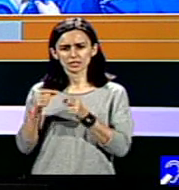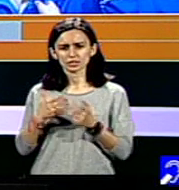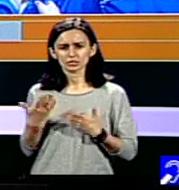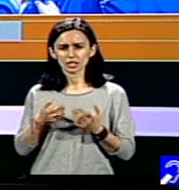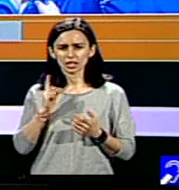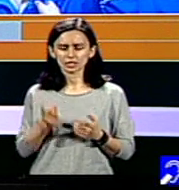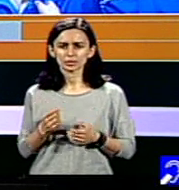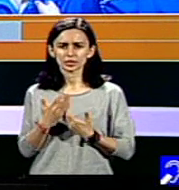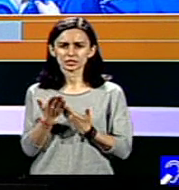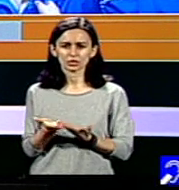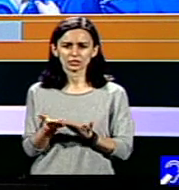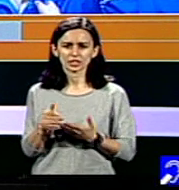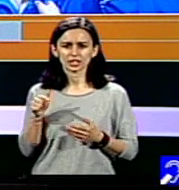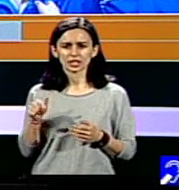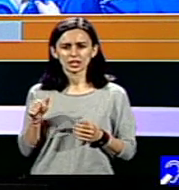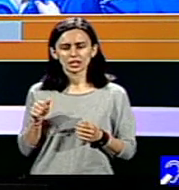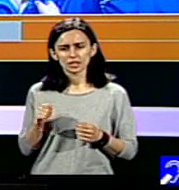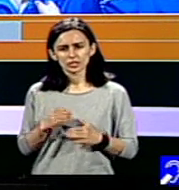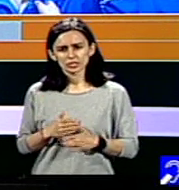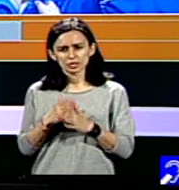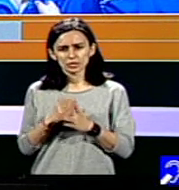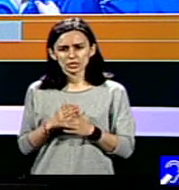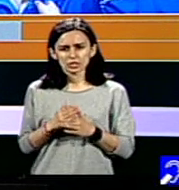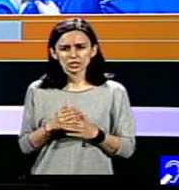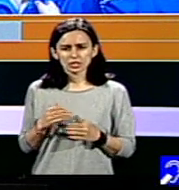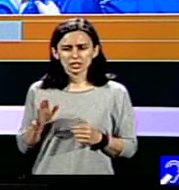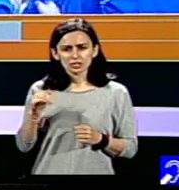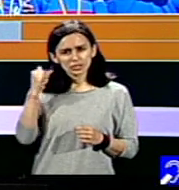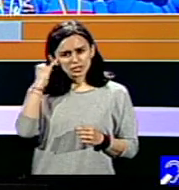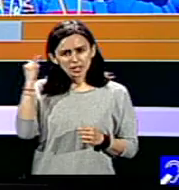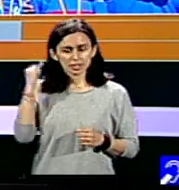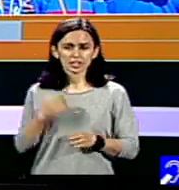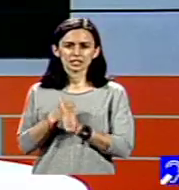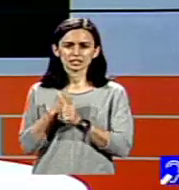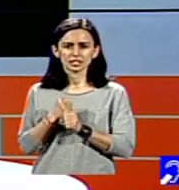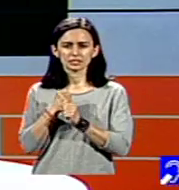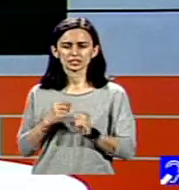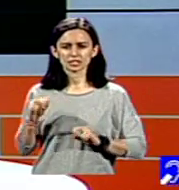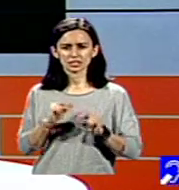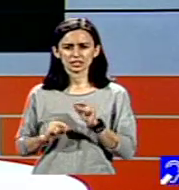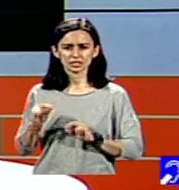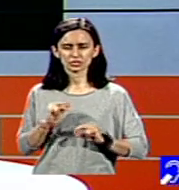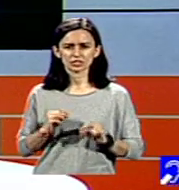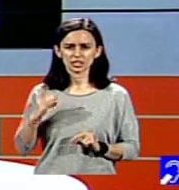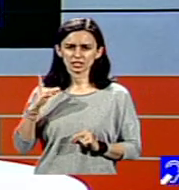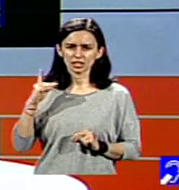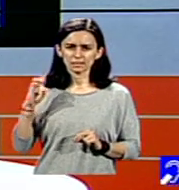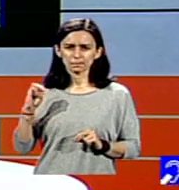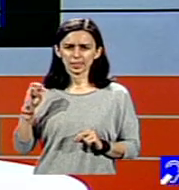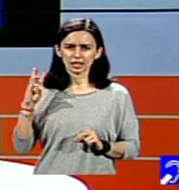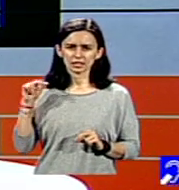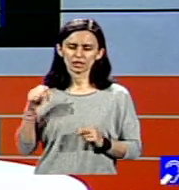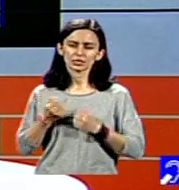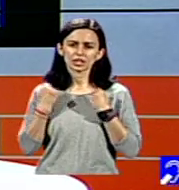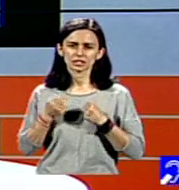sprijin, când ați venit la aceasta, ați ajuns la această idee de a înființa Asociația Down Active Moldova. Cumva ce n-ați avut voi,